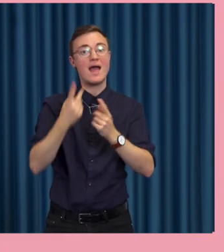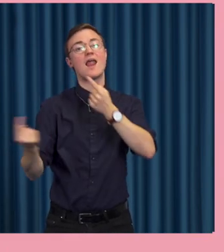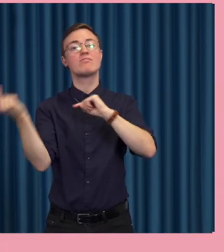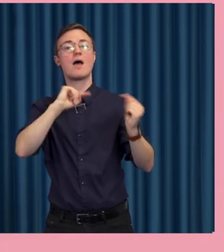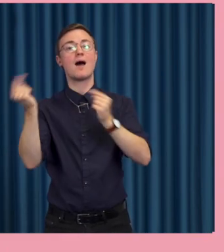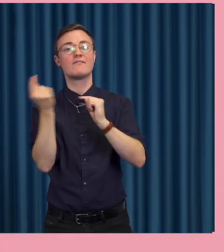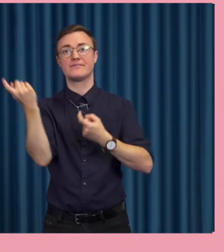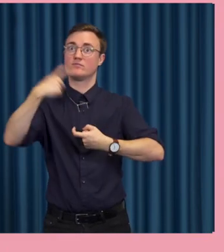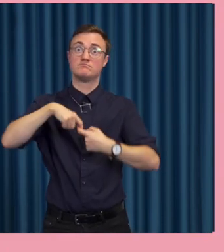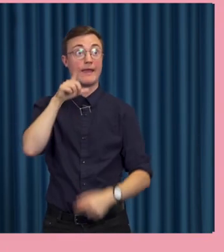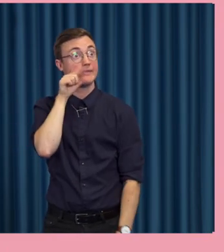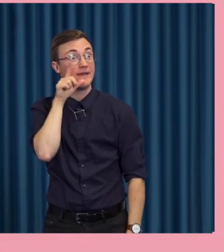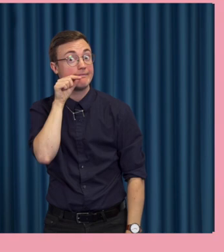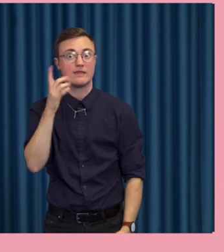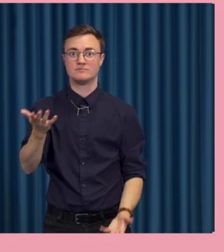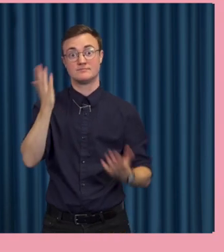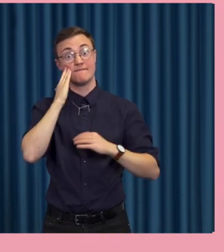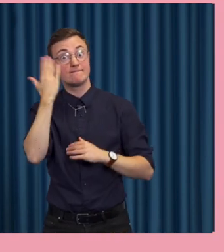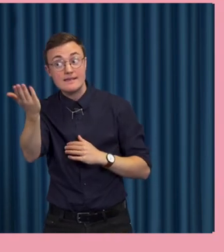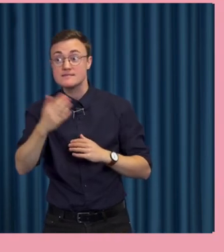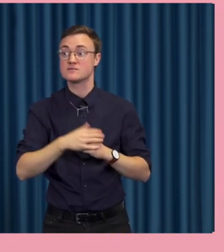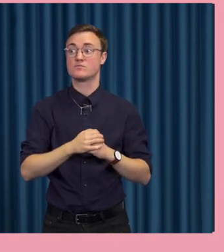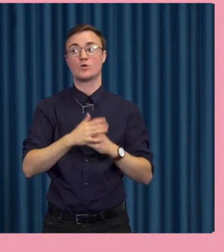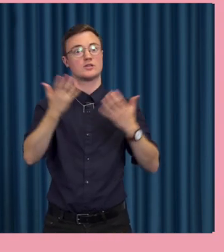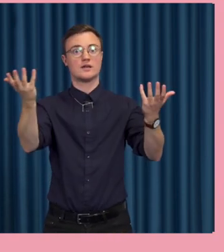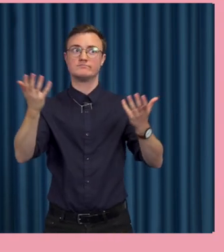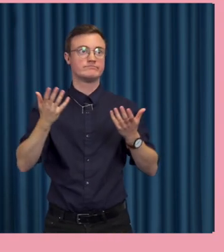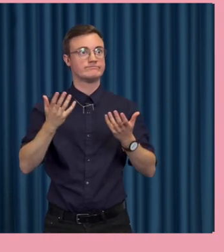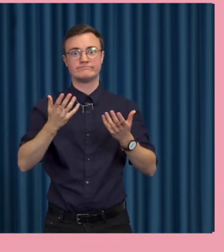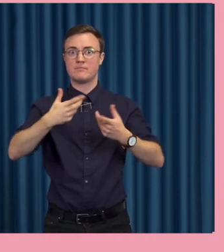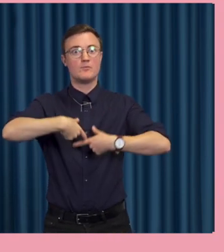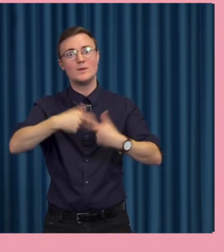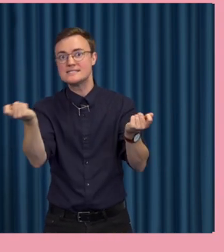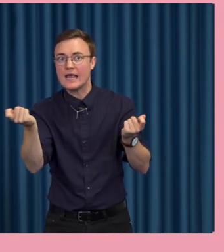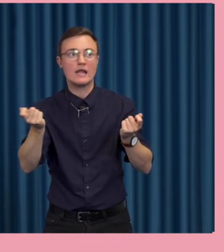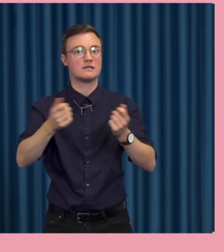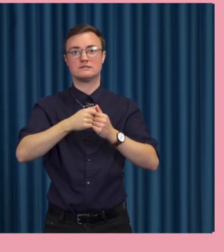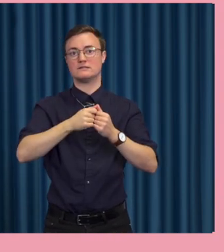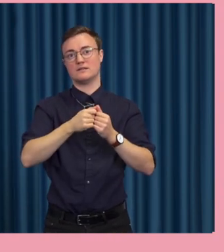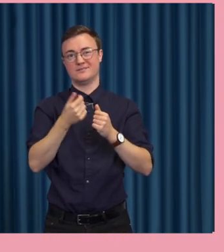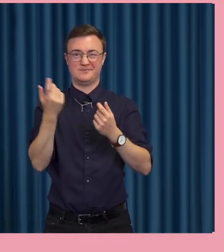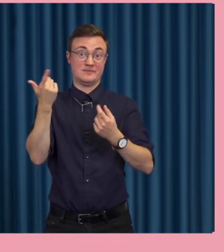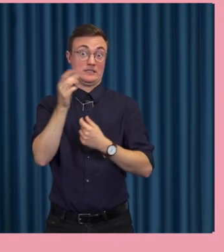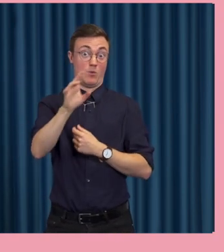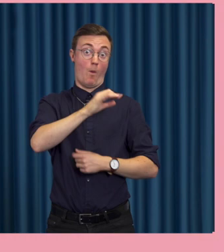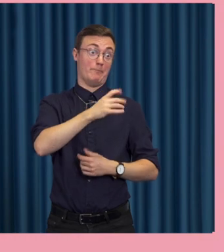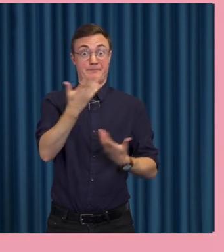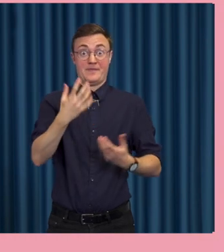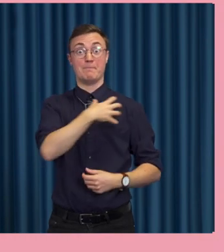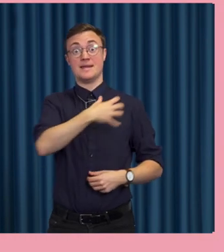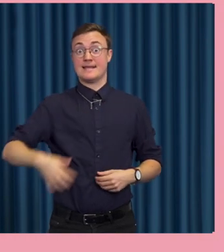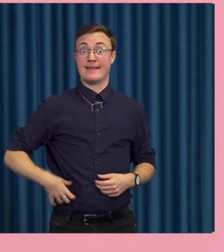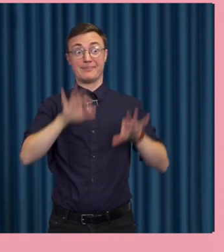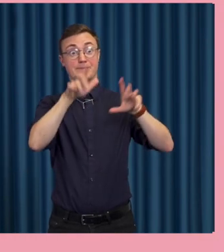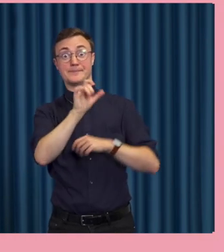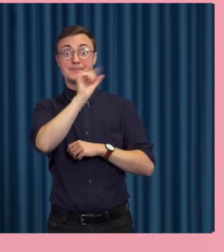debatt kring till exempel Twitter eller Facebook, liksom publicerings- eller modererings- policies gentemot om en president skriver något